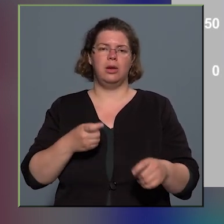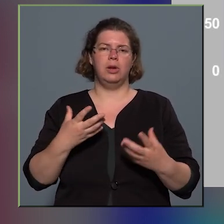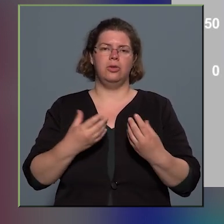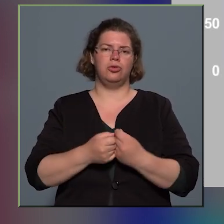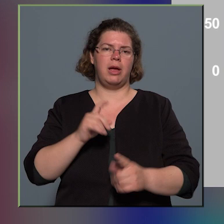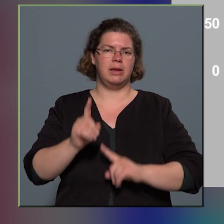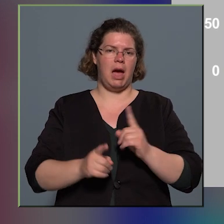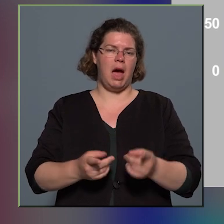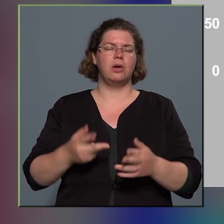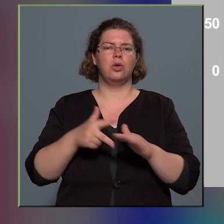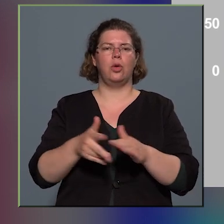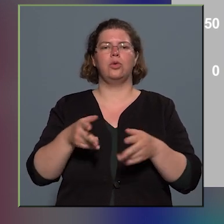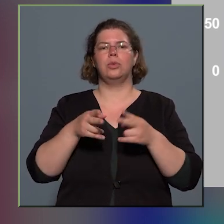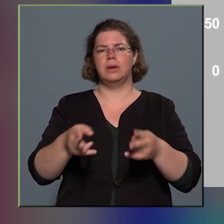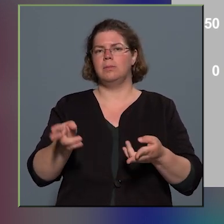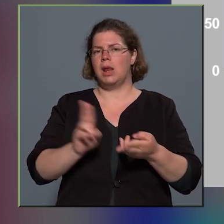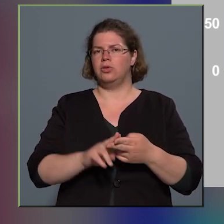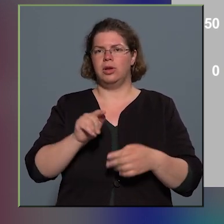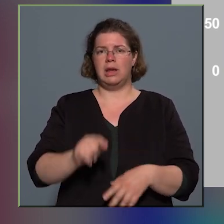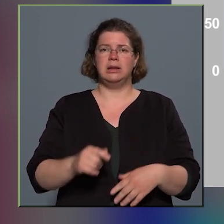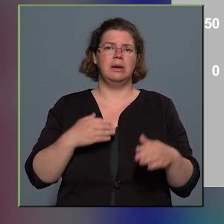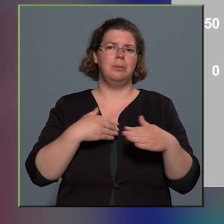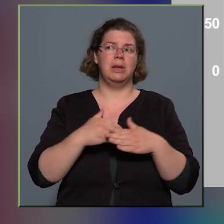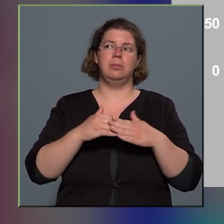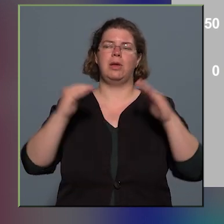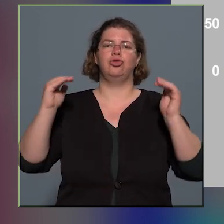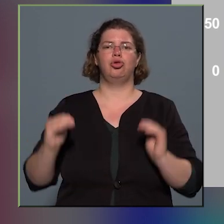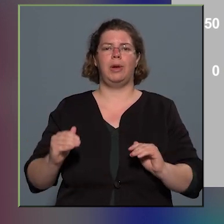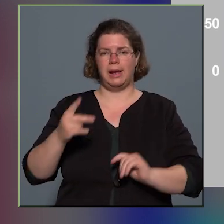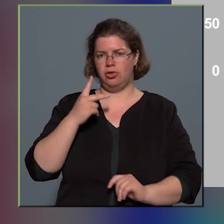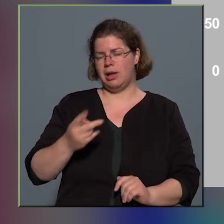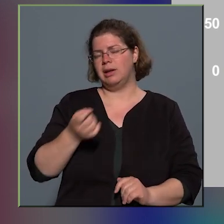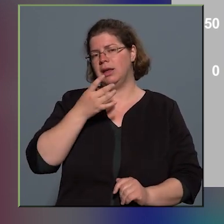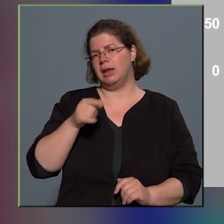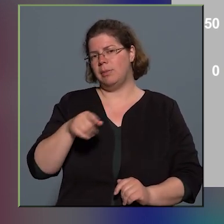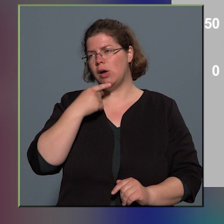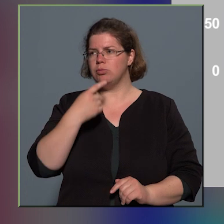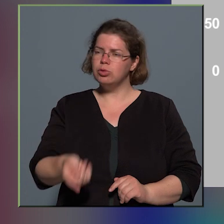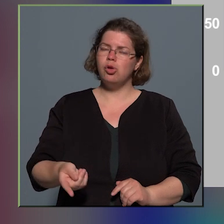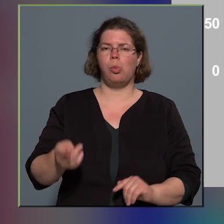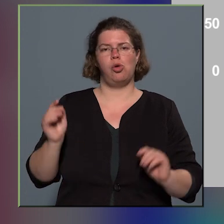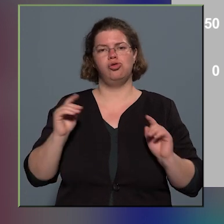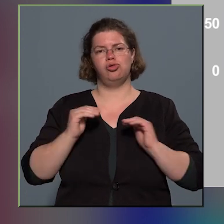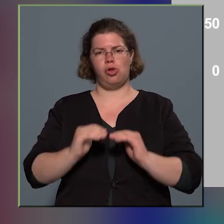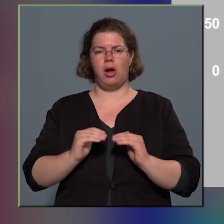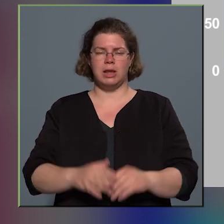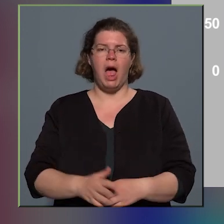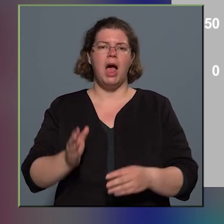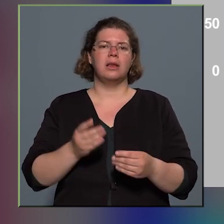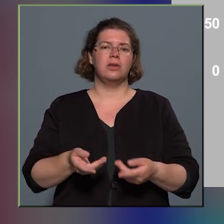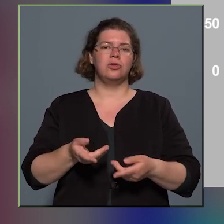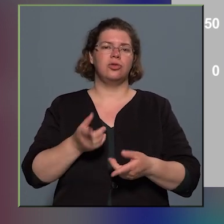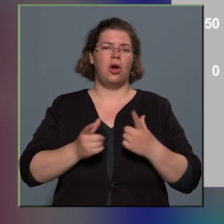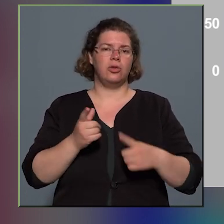bolesetek számánál nagyon minimális, de csökkenés látható inkább, azt mondom a stagnál, illetve sajnos a halálos közíti